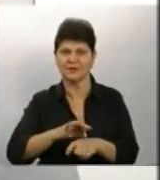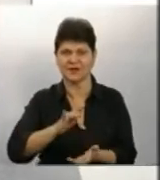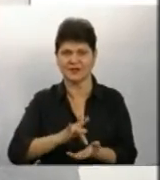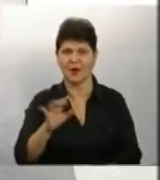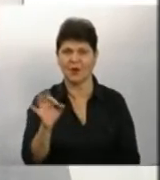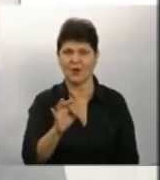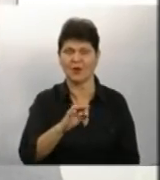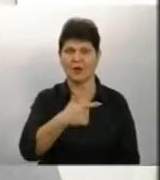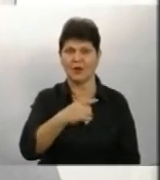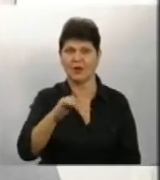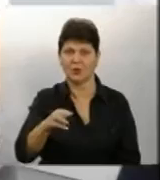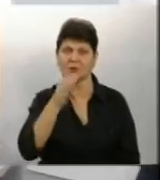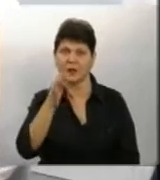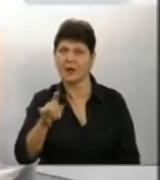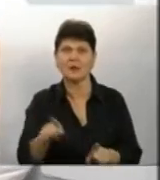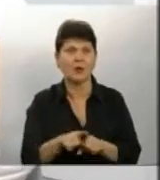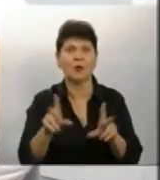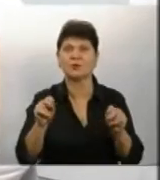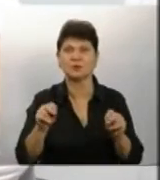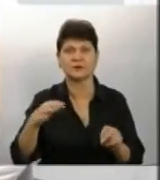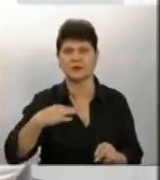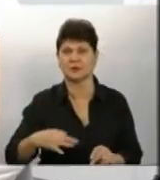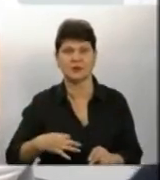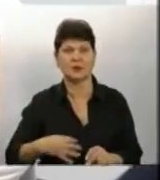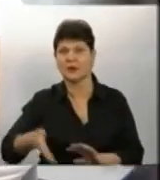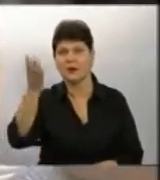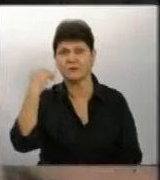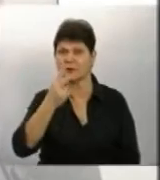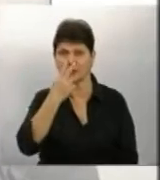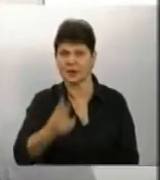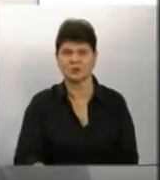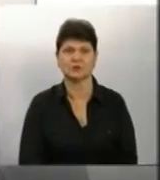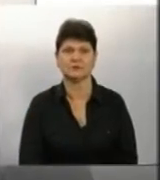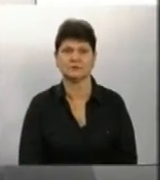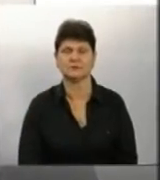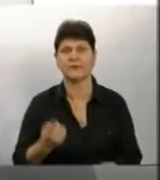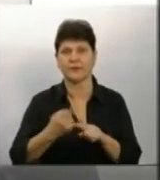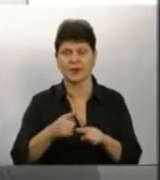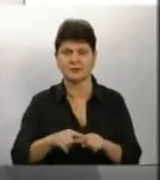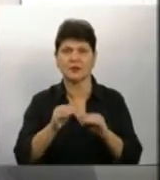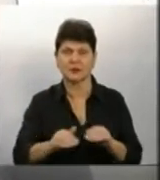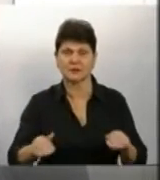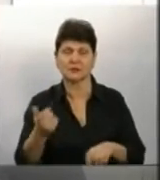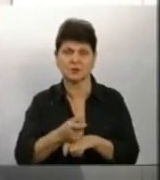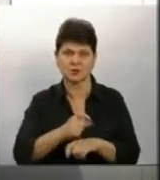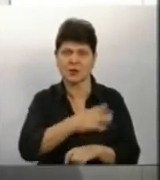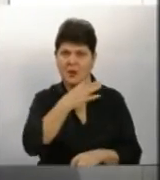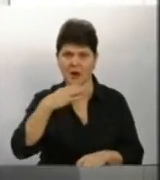Оксана Грот каже, такого щасливого свого сина давно не бачила Ці діти дуже багато чого пережили